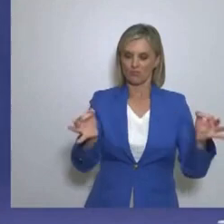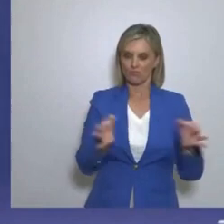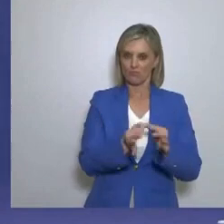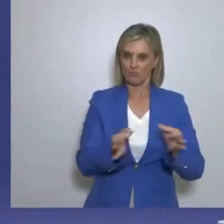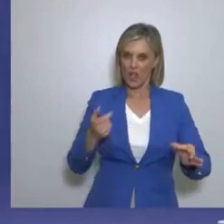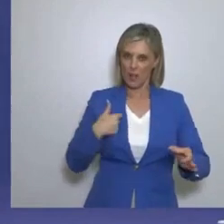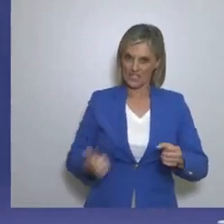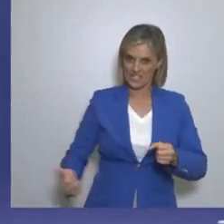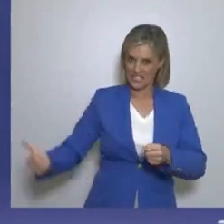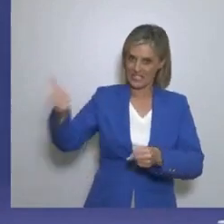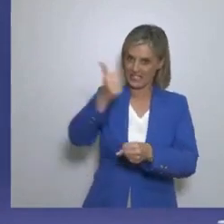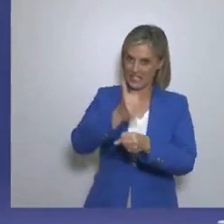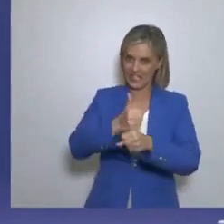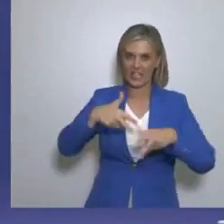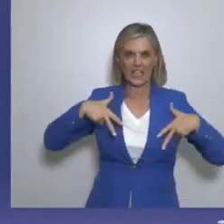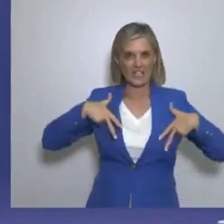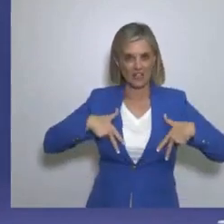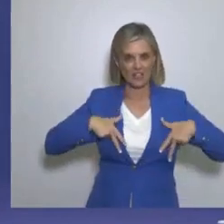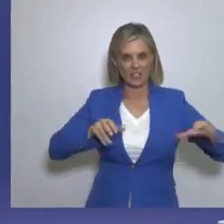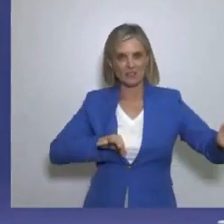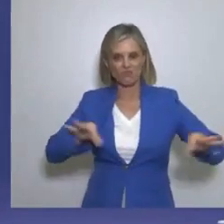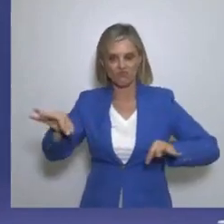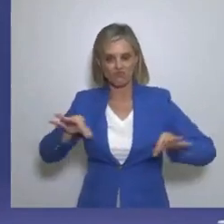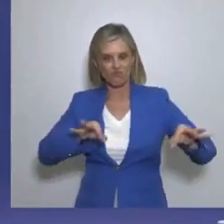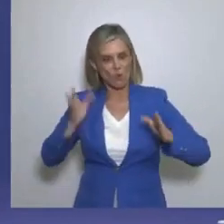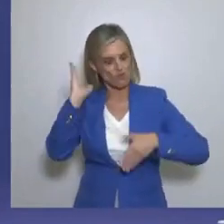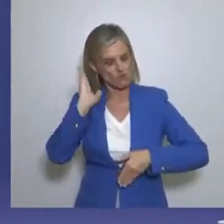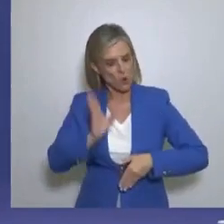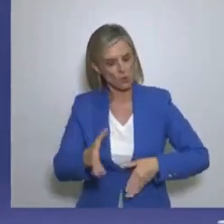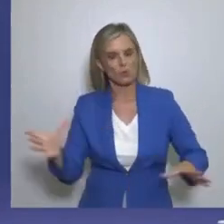ένα τεράστιο σχέδιο στο μεγαλείο της ελληνικότητάς μας.